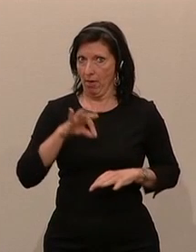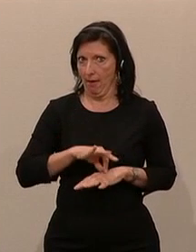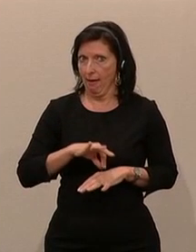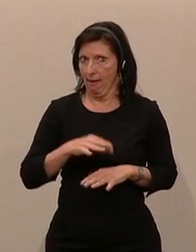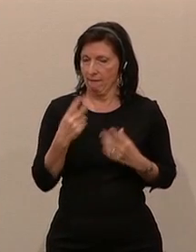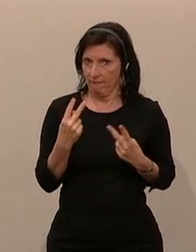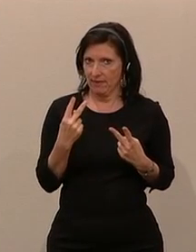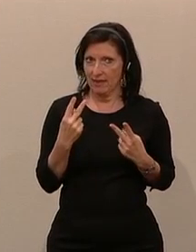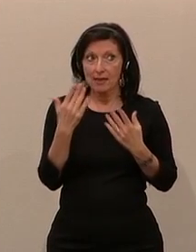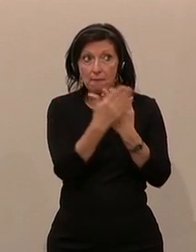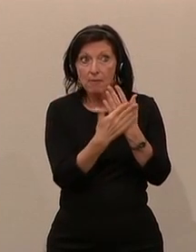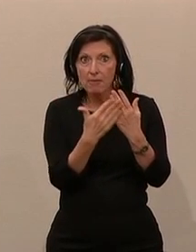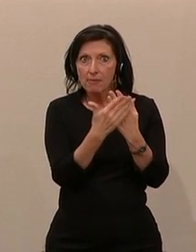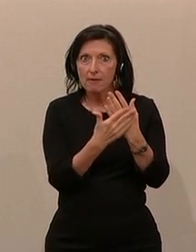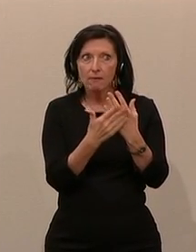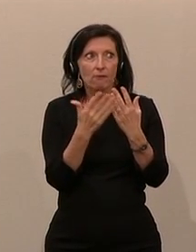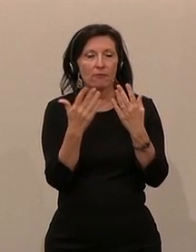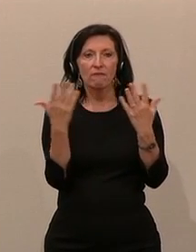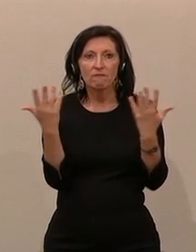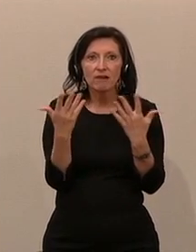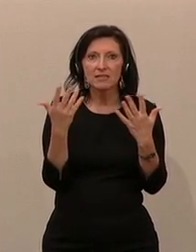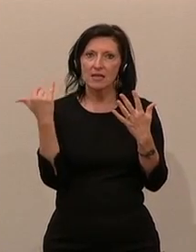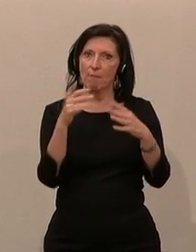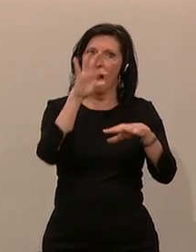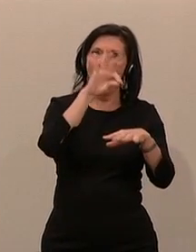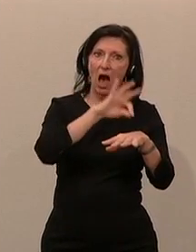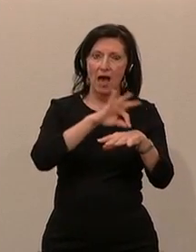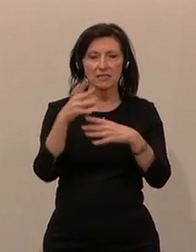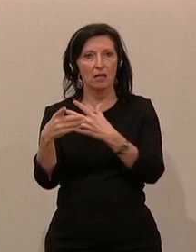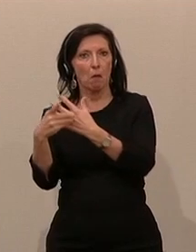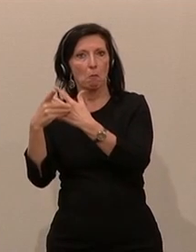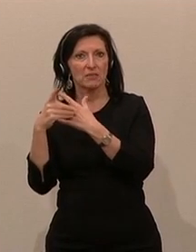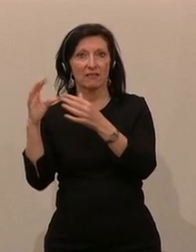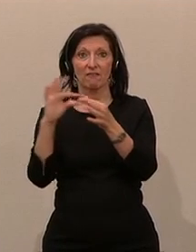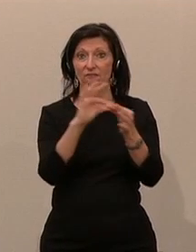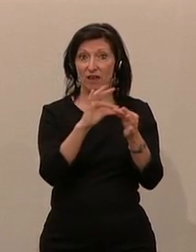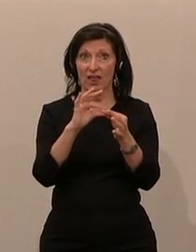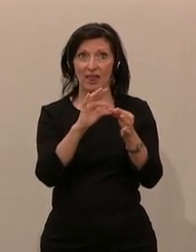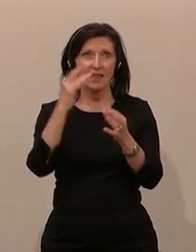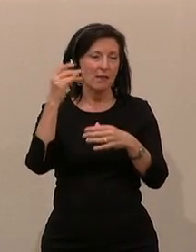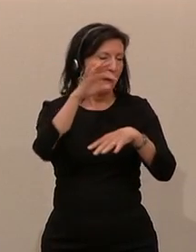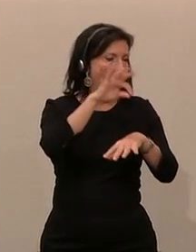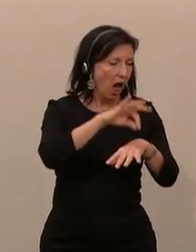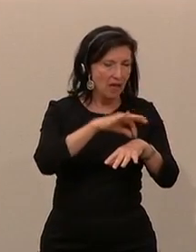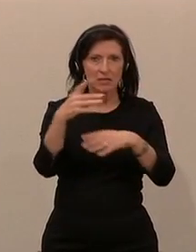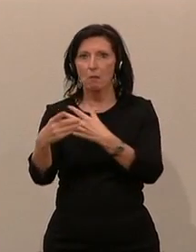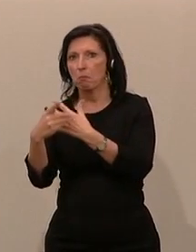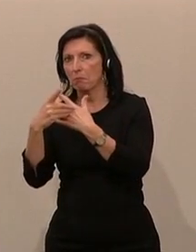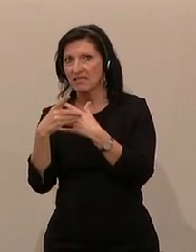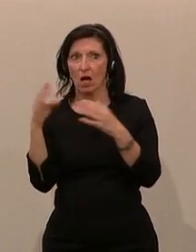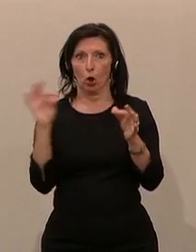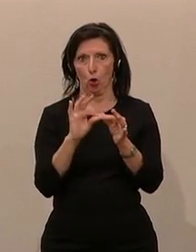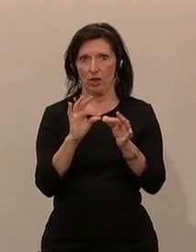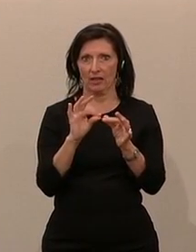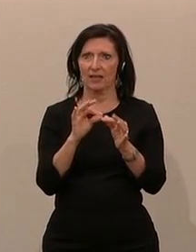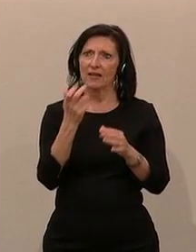muss immer ein Arzt-Patienten-Verhältnis und immer ein Arzt-Patienten-Kontakt gegeben sein. Wir wollen